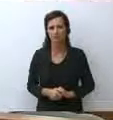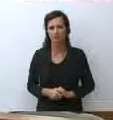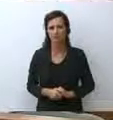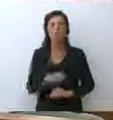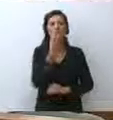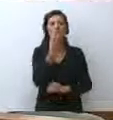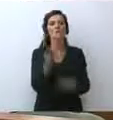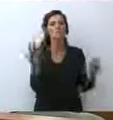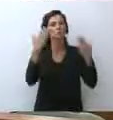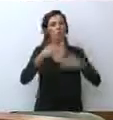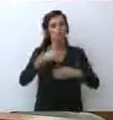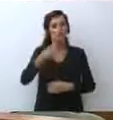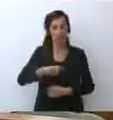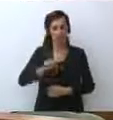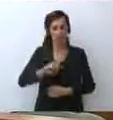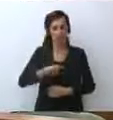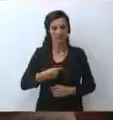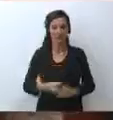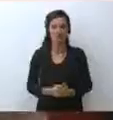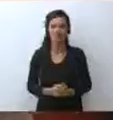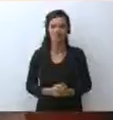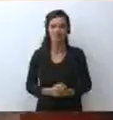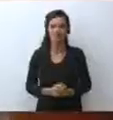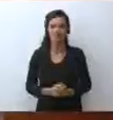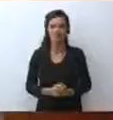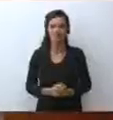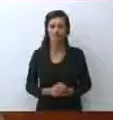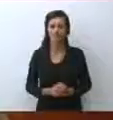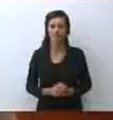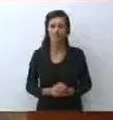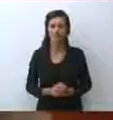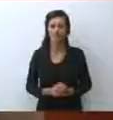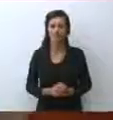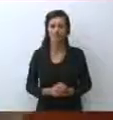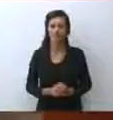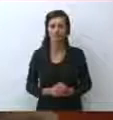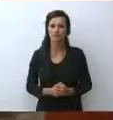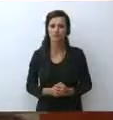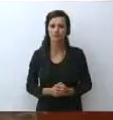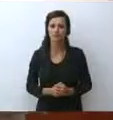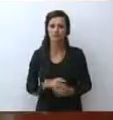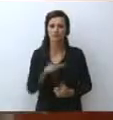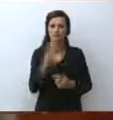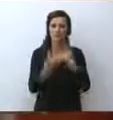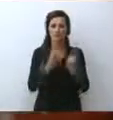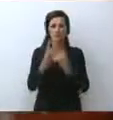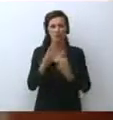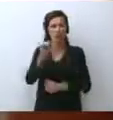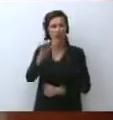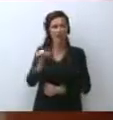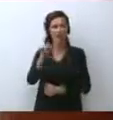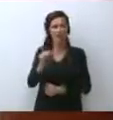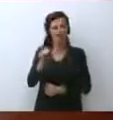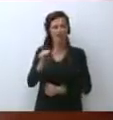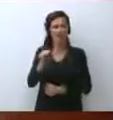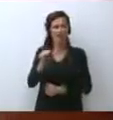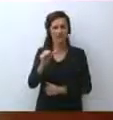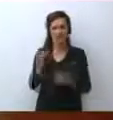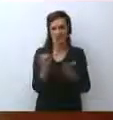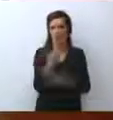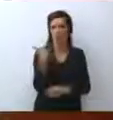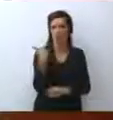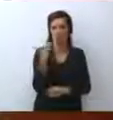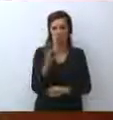Buonasera Presidente, l'impressione della cronaca di vicino afghane di questi giorni, vicino della tragedia d